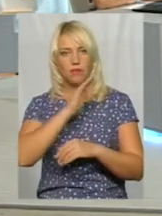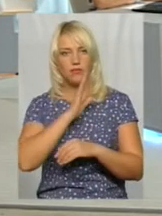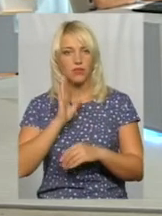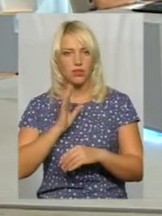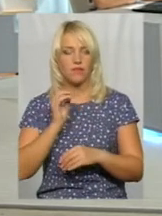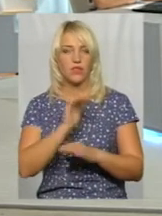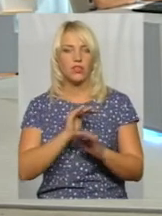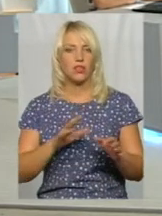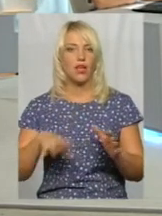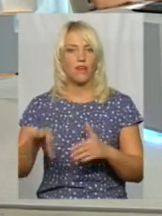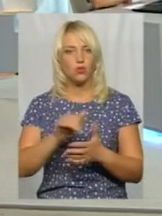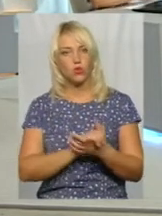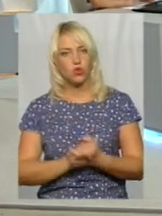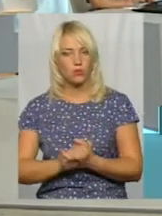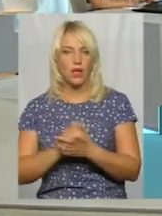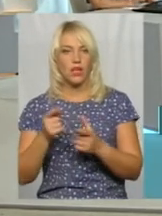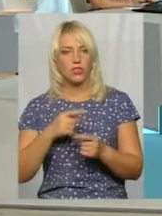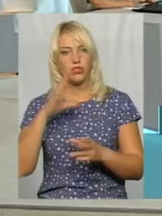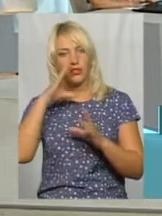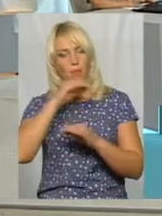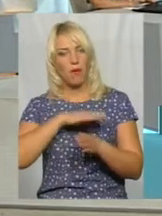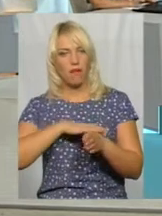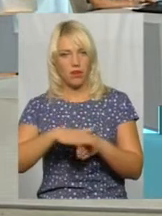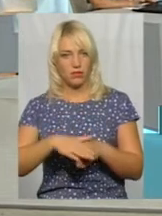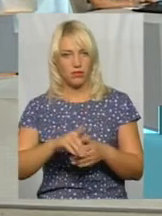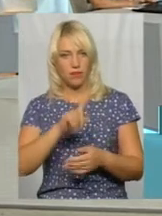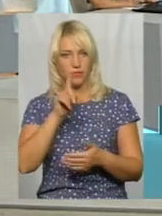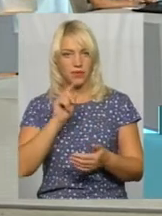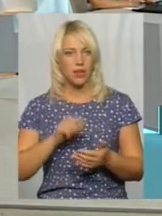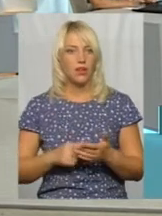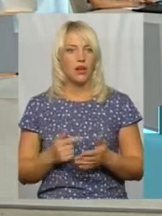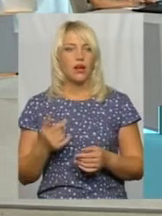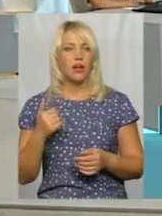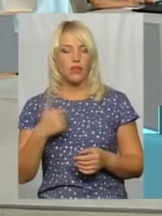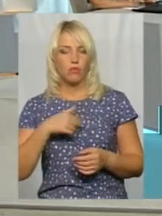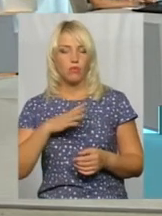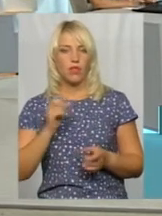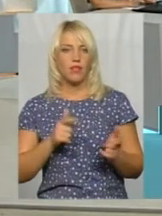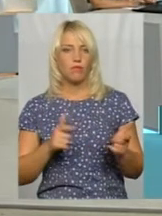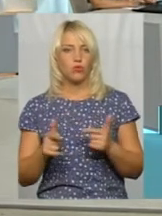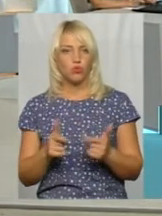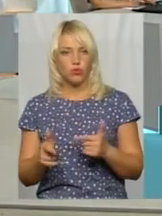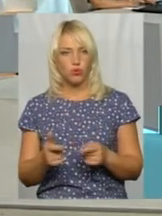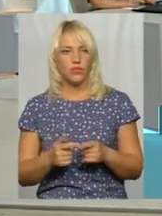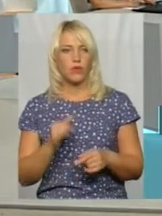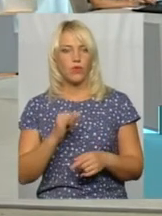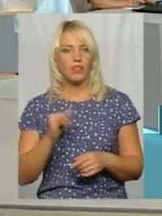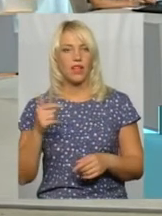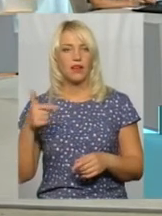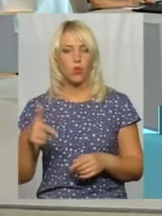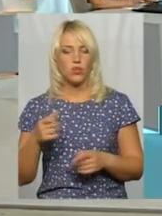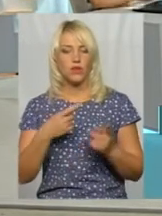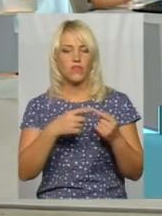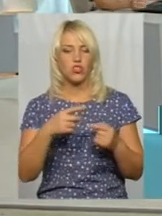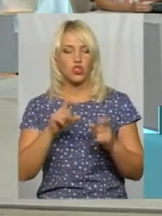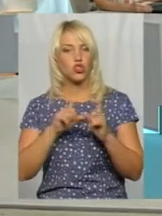суспільства. Чи справляться? Я була якраз на об'їздах по підготовці до НУШ Івана Григоровича і в інших школах.